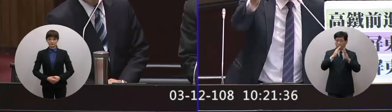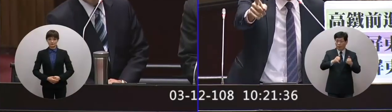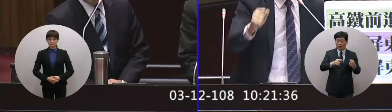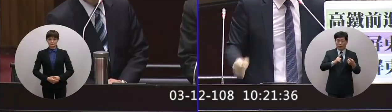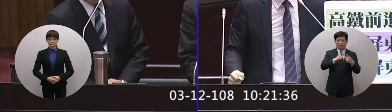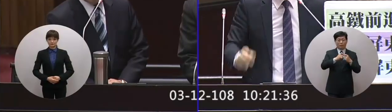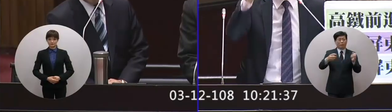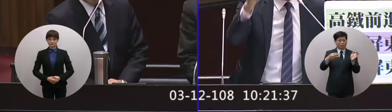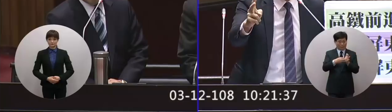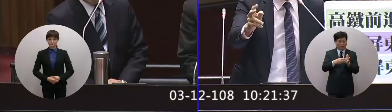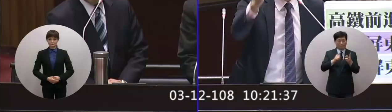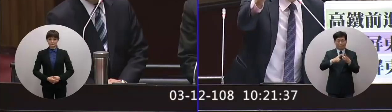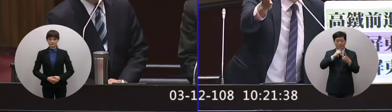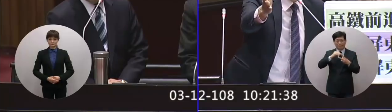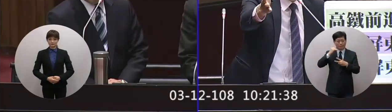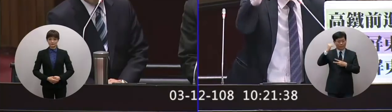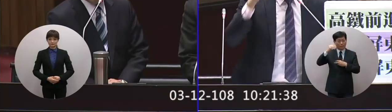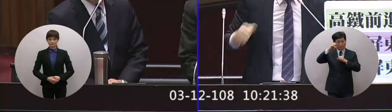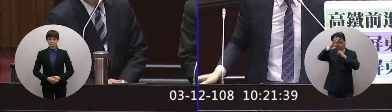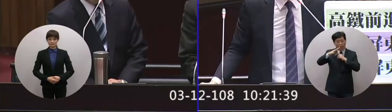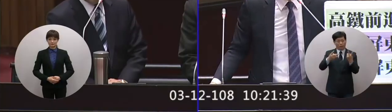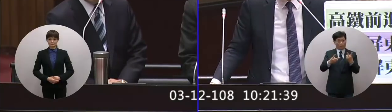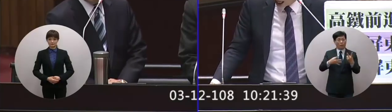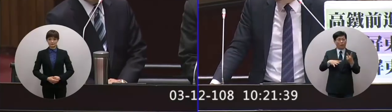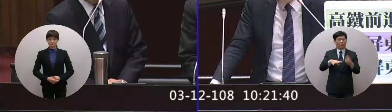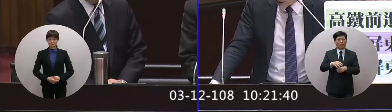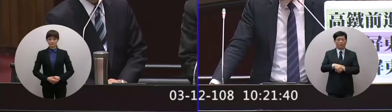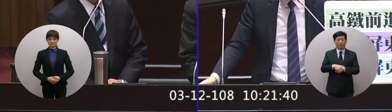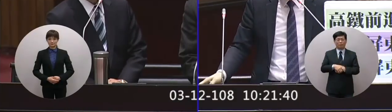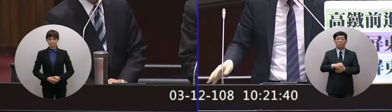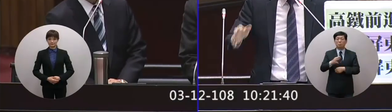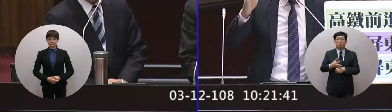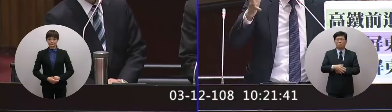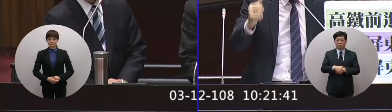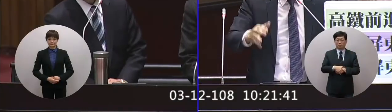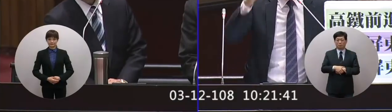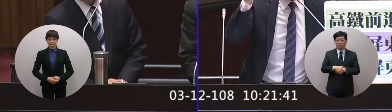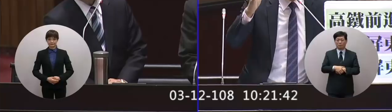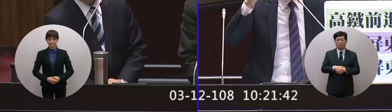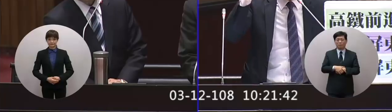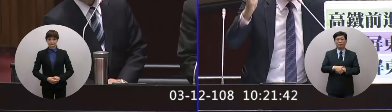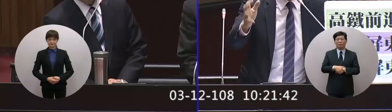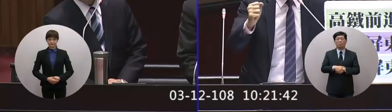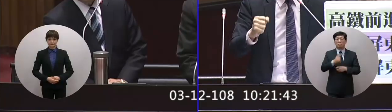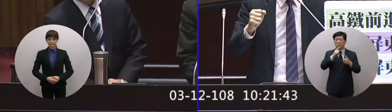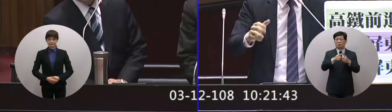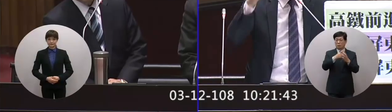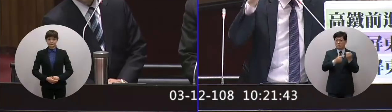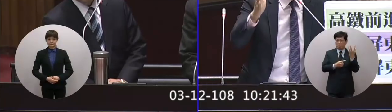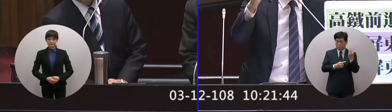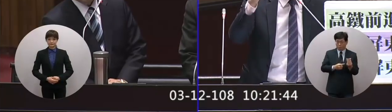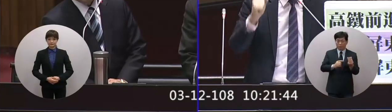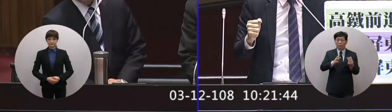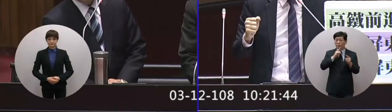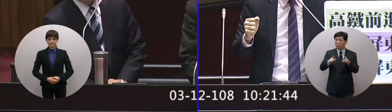啦一個叫永達一個叫高峰院長你知道嗎好為什麼我們說我們人數減少